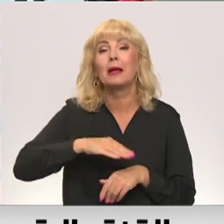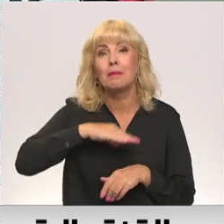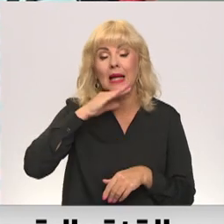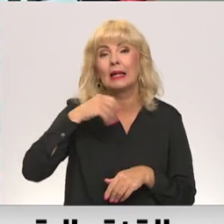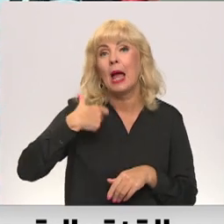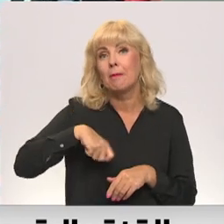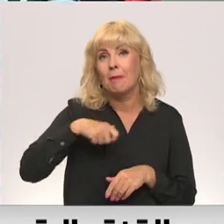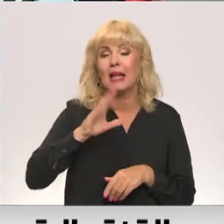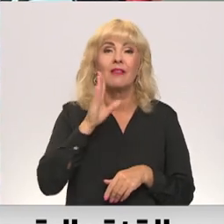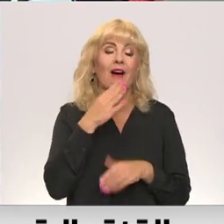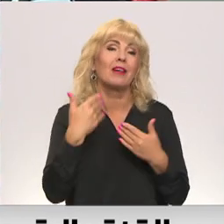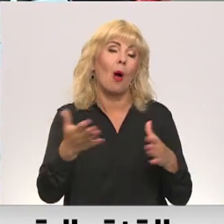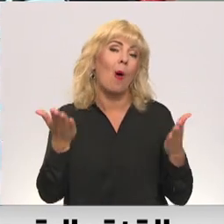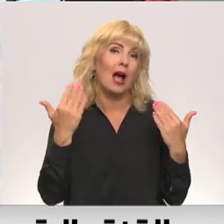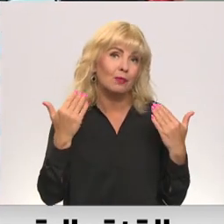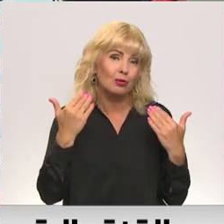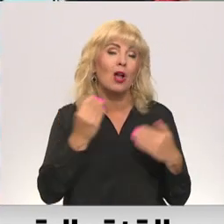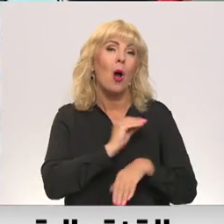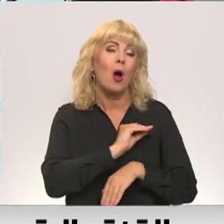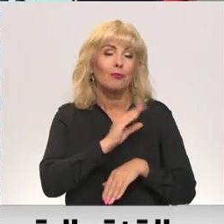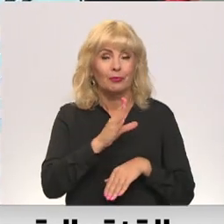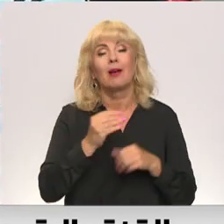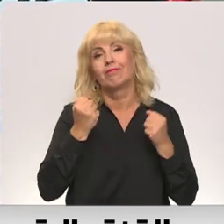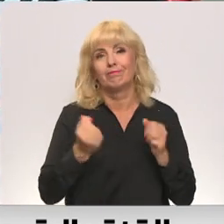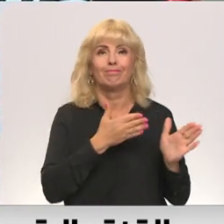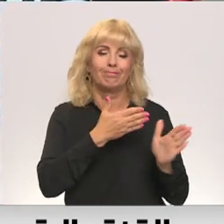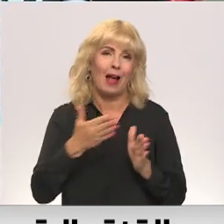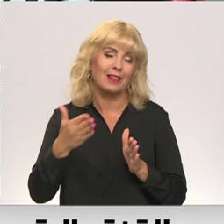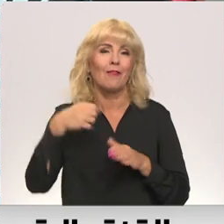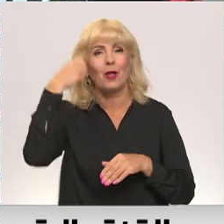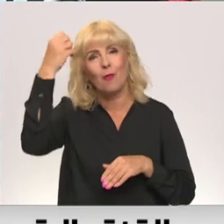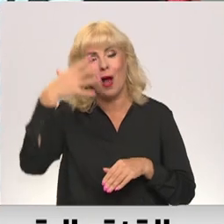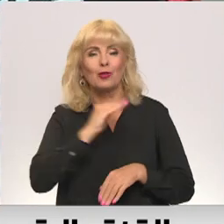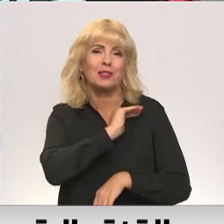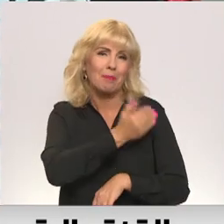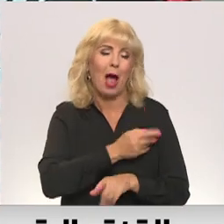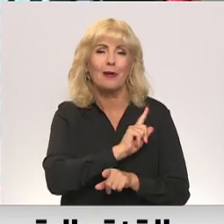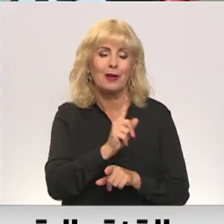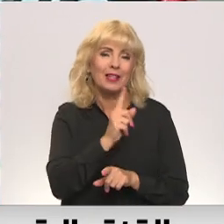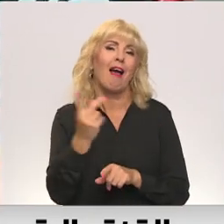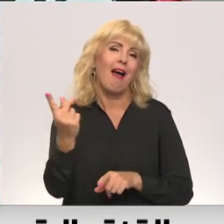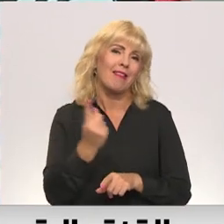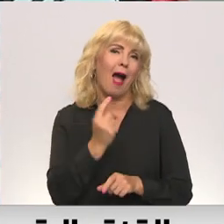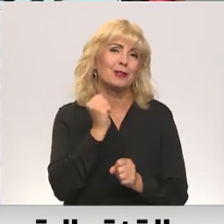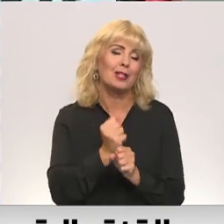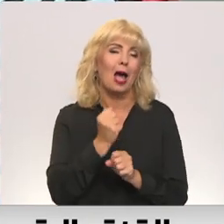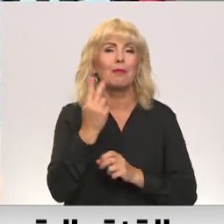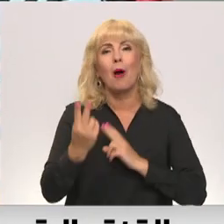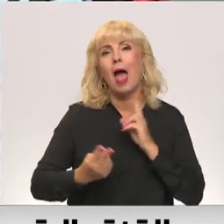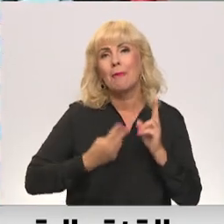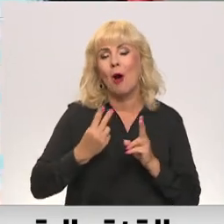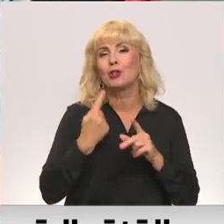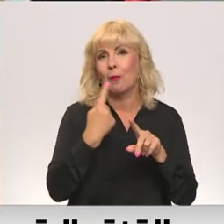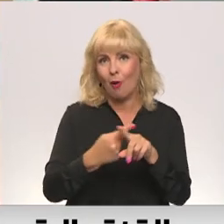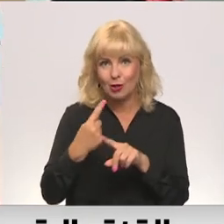meitenes vasarā ir atpūtušās, uzklājušas spēkus, nosauļojušās un nāka ar pozitīvām emocijām uz darbu. Un šis te pozitīvās emocijas